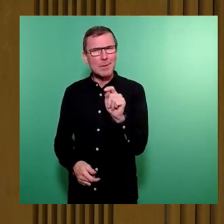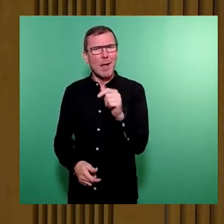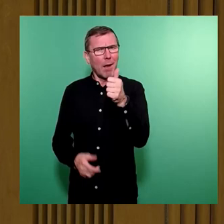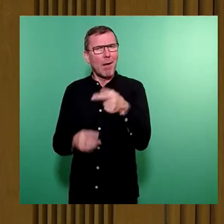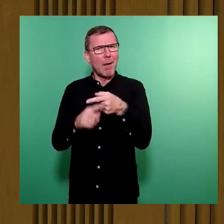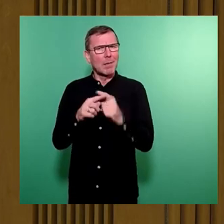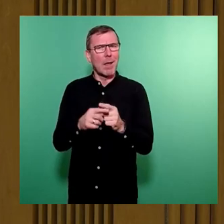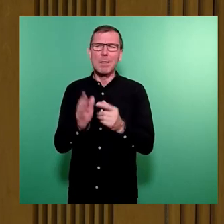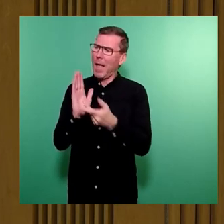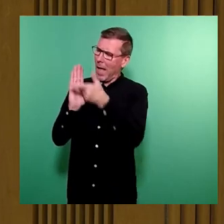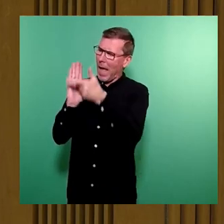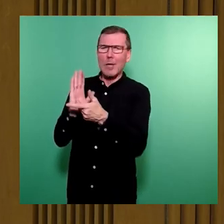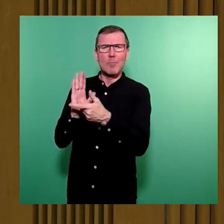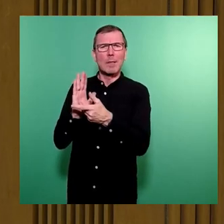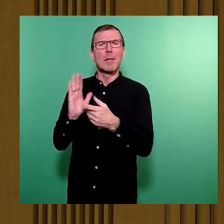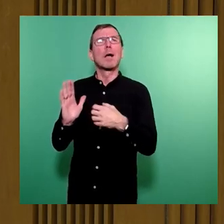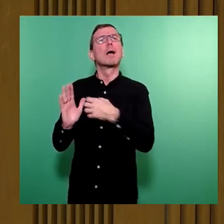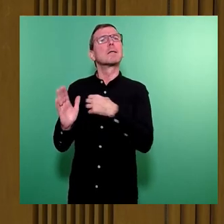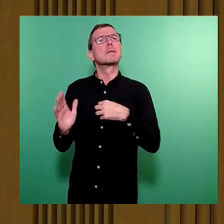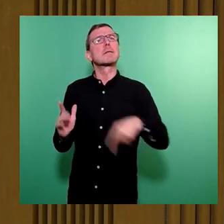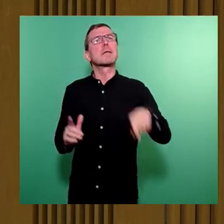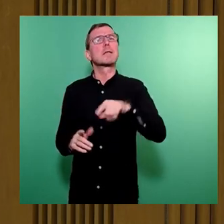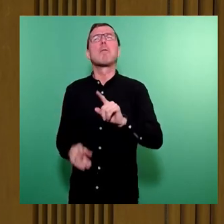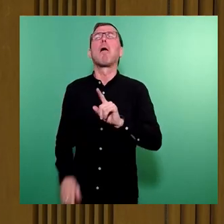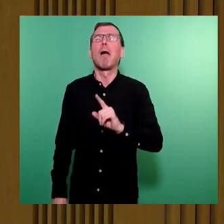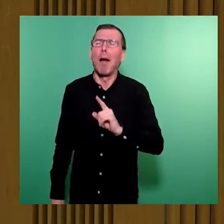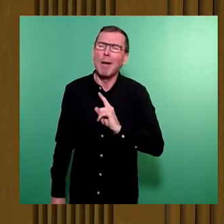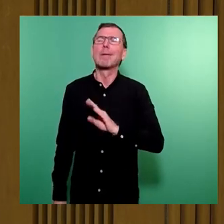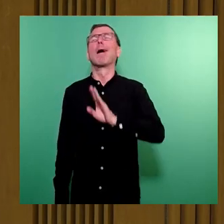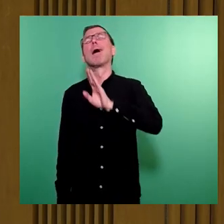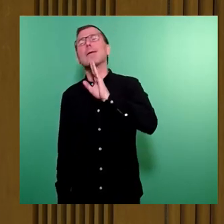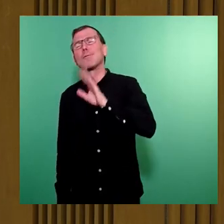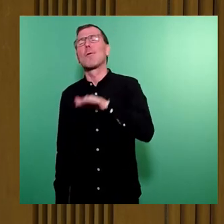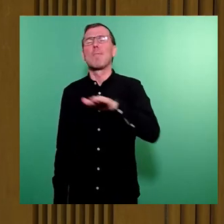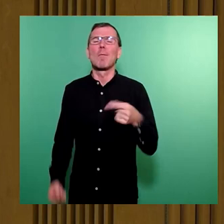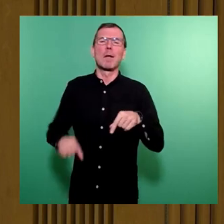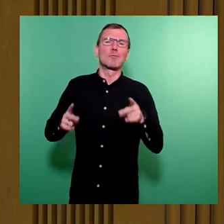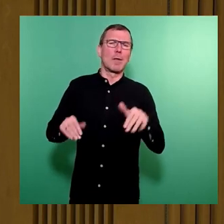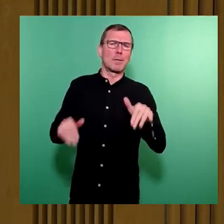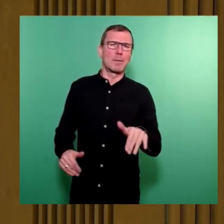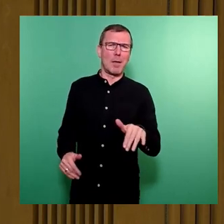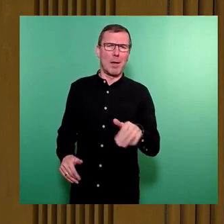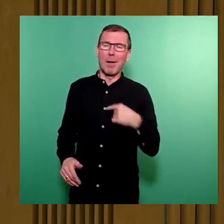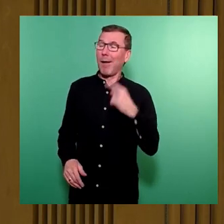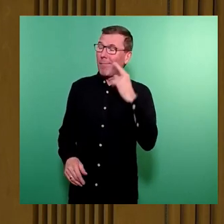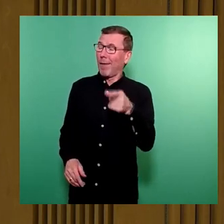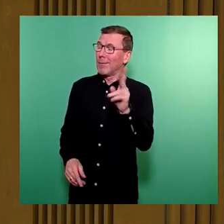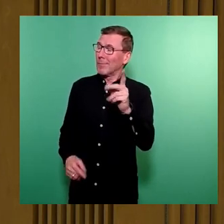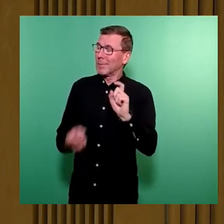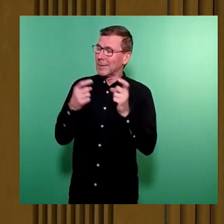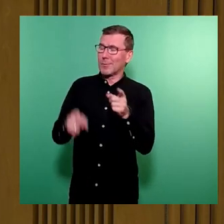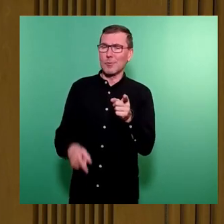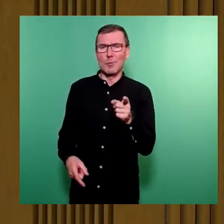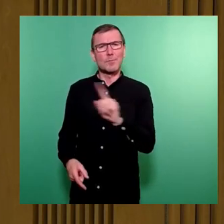Argumentation, dass wir in Dresden angeblich genug Parkplätze in der Innenstadt haben. Ich erinnere mich noch sehr gut an die Diskussion. Da wurde immer